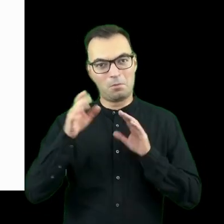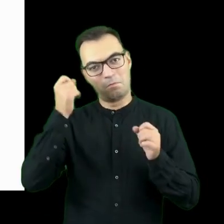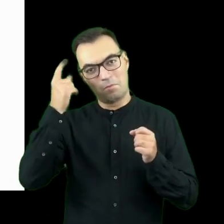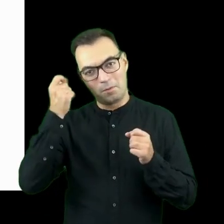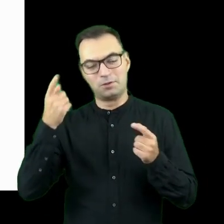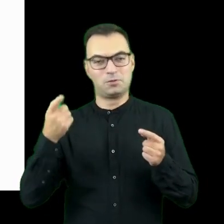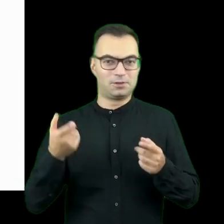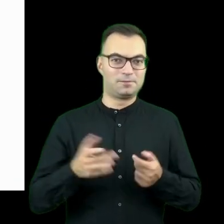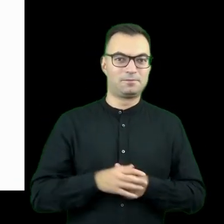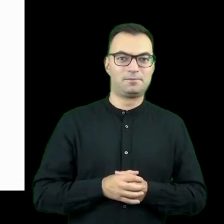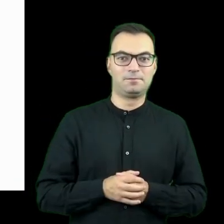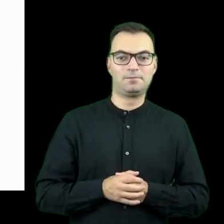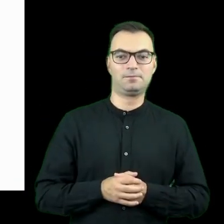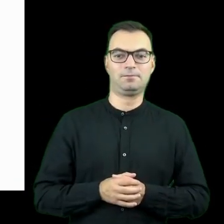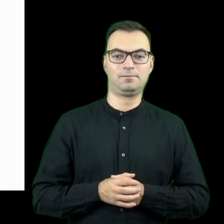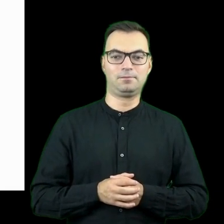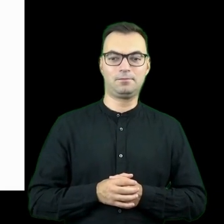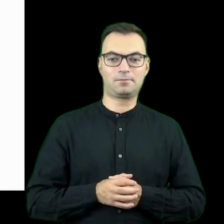inicjatyw